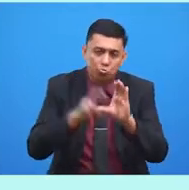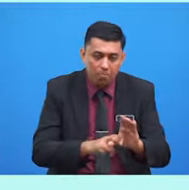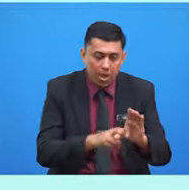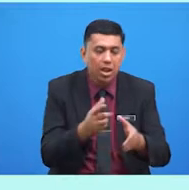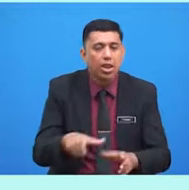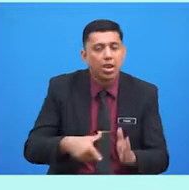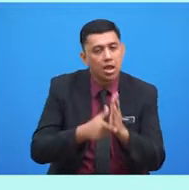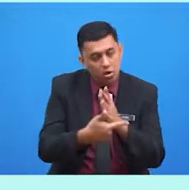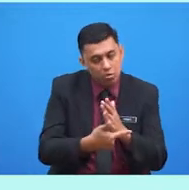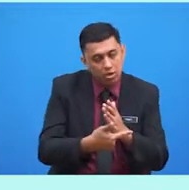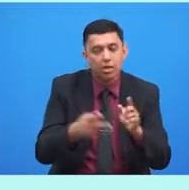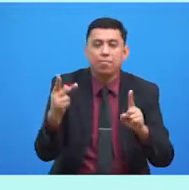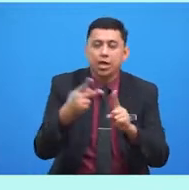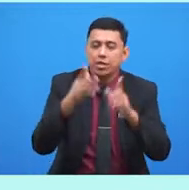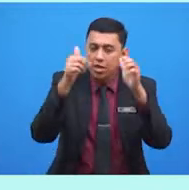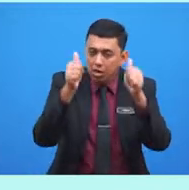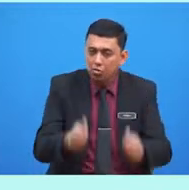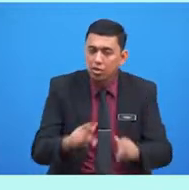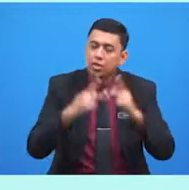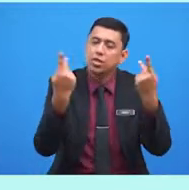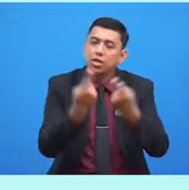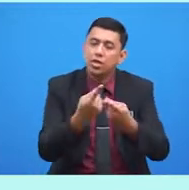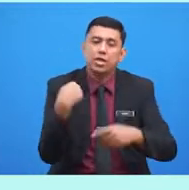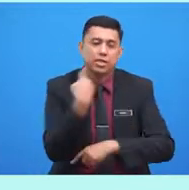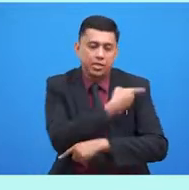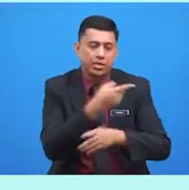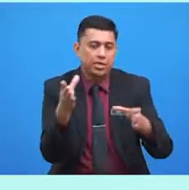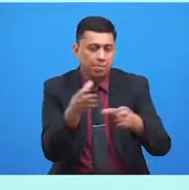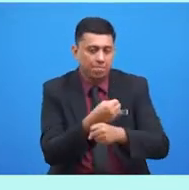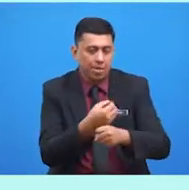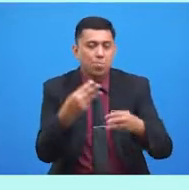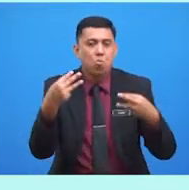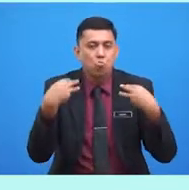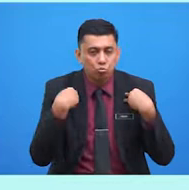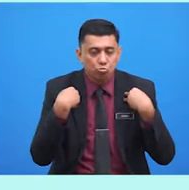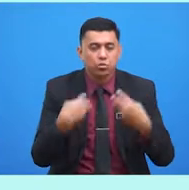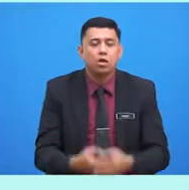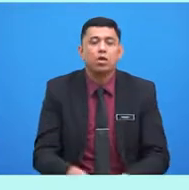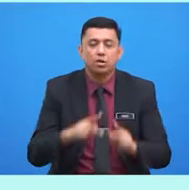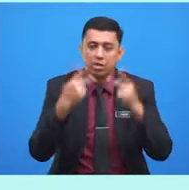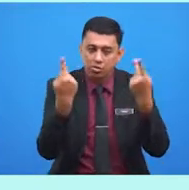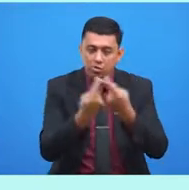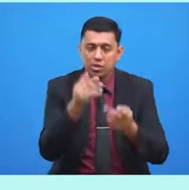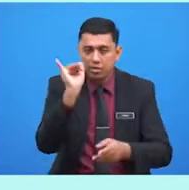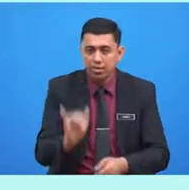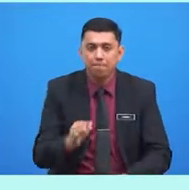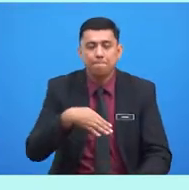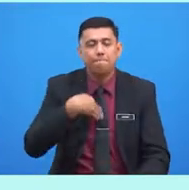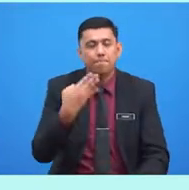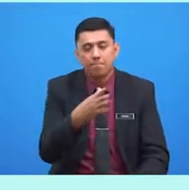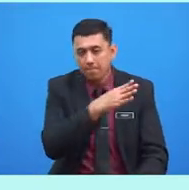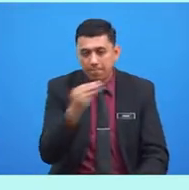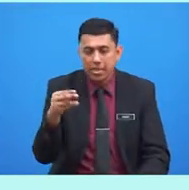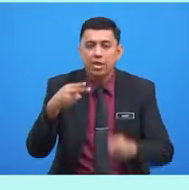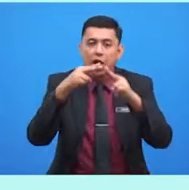anggota keluarga, kita dapat mewujudkan keluarga yang bahagia dan